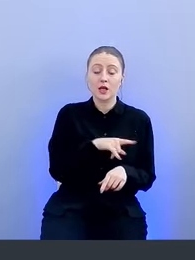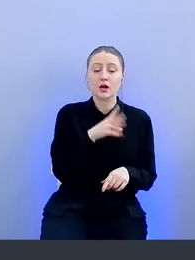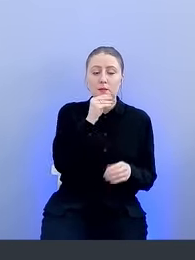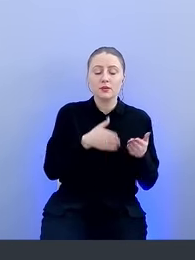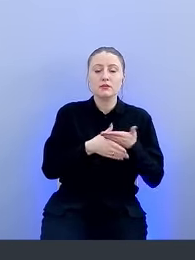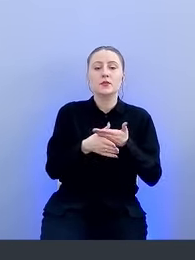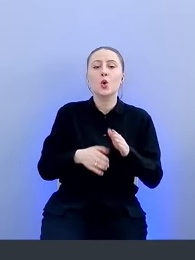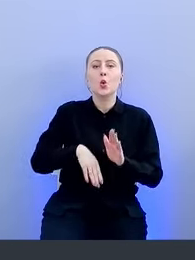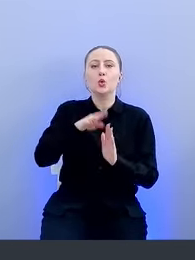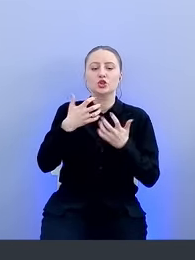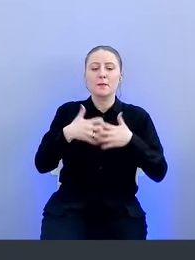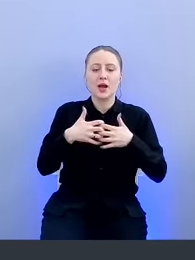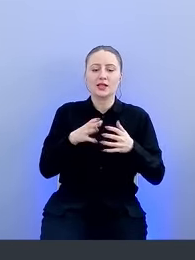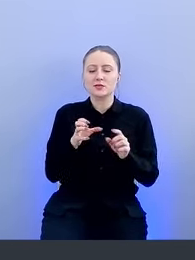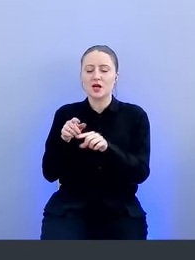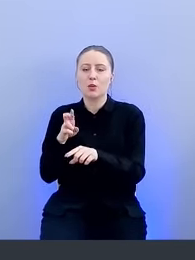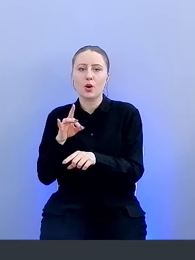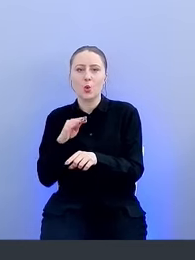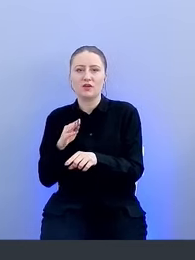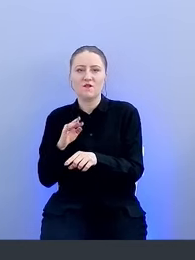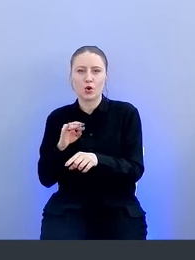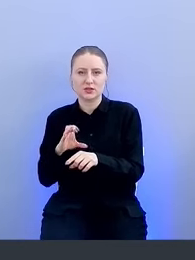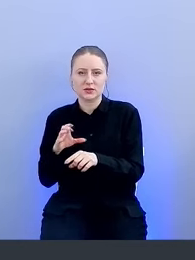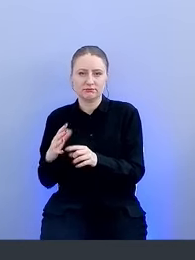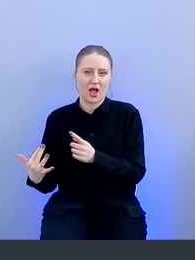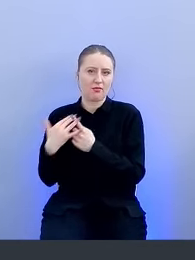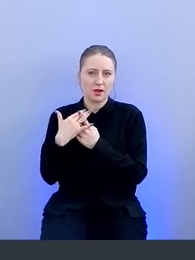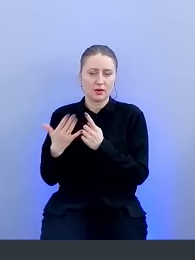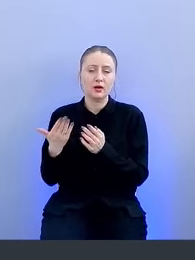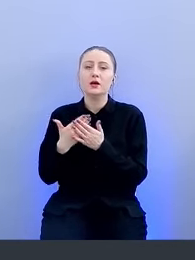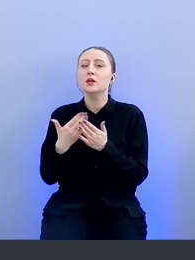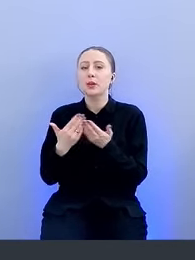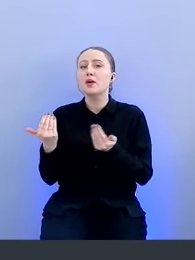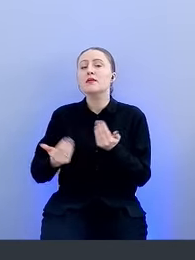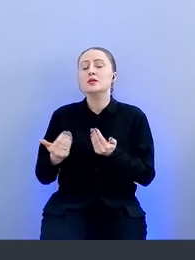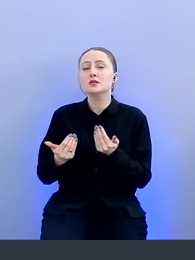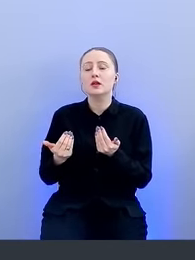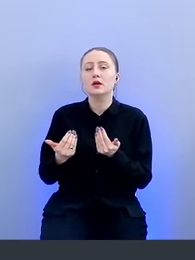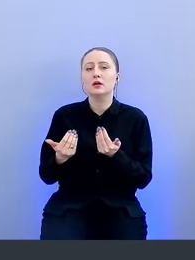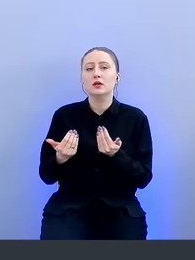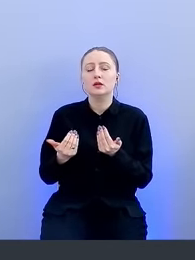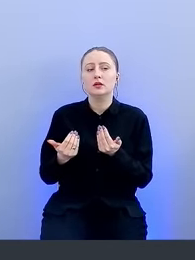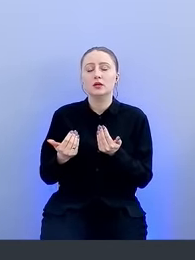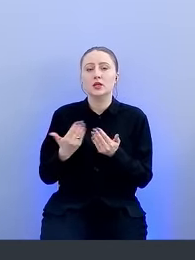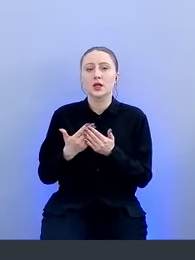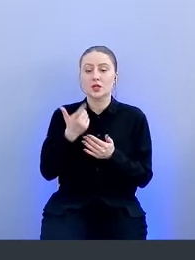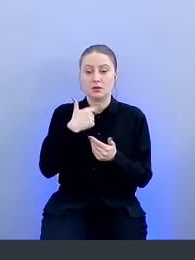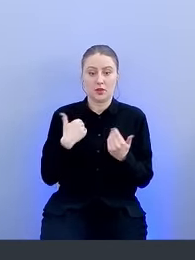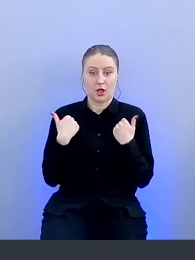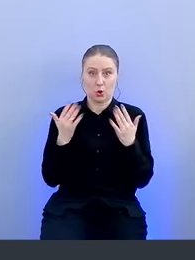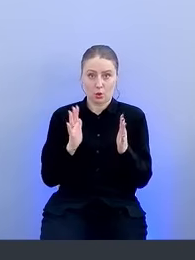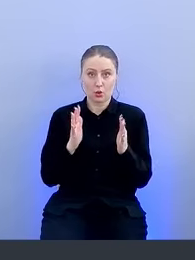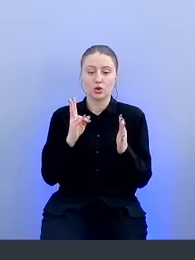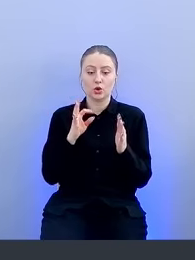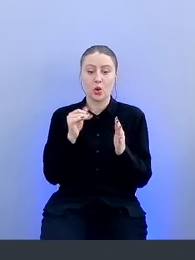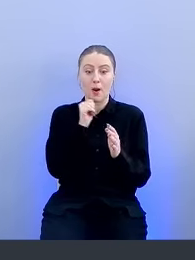механизмы работы с портфорс-атаками. Например, если тебя не трогают, но